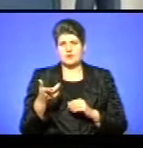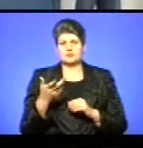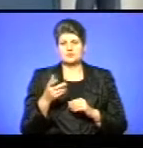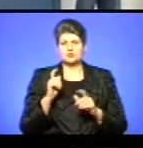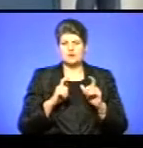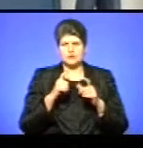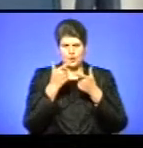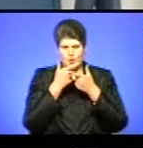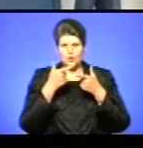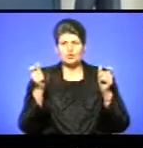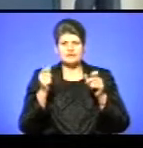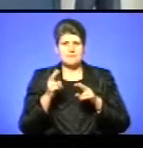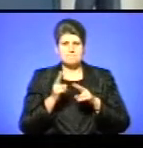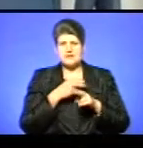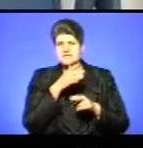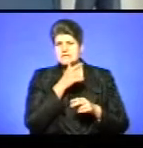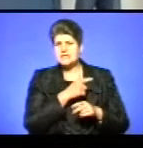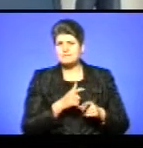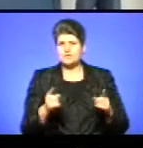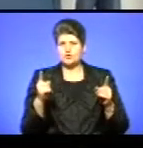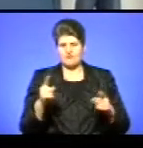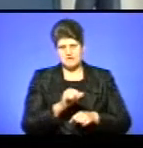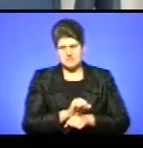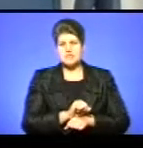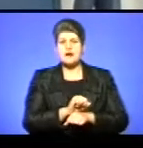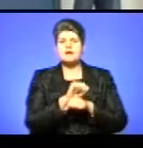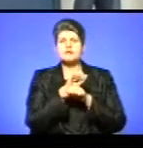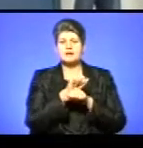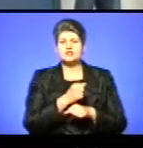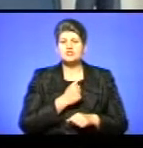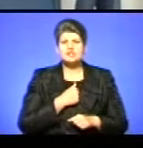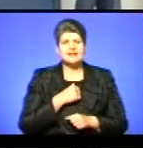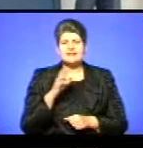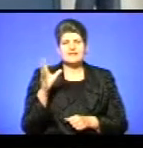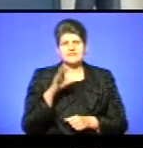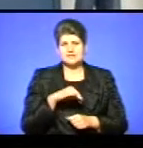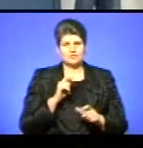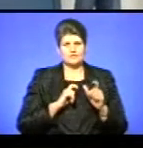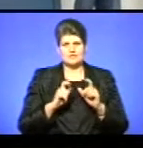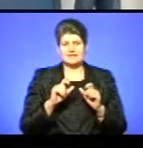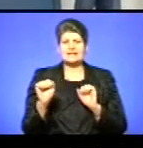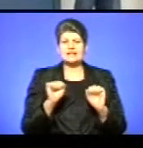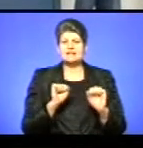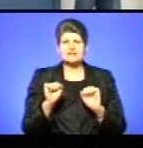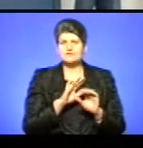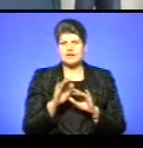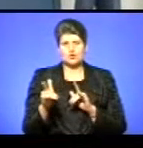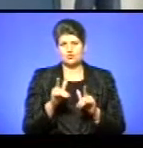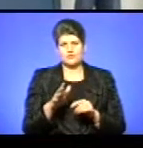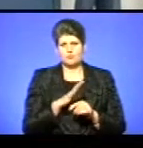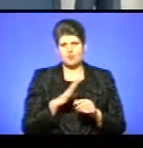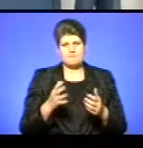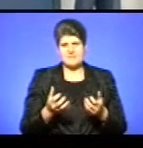Студенти оголошували безстрокові страйки, але, на жаль, не всі університети, керівництво університетів не готові були на той час